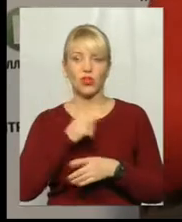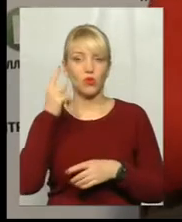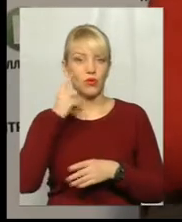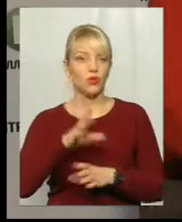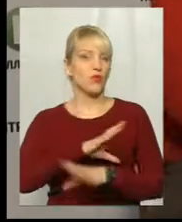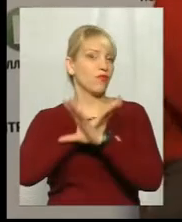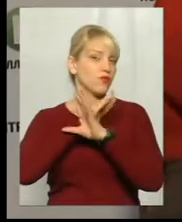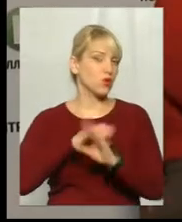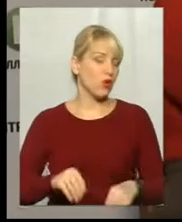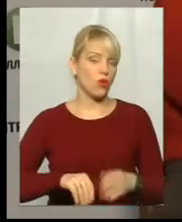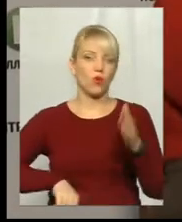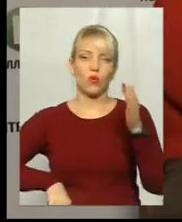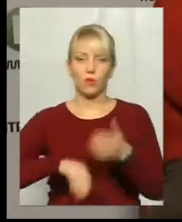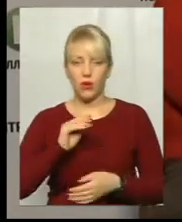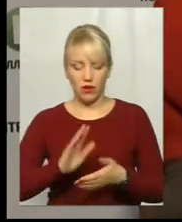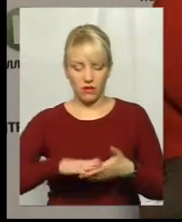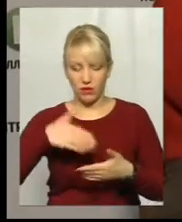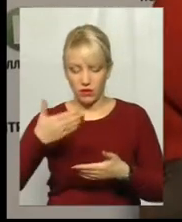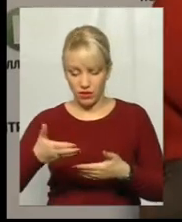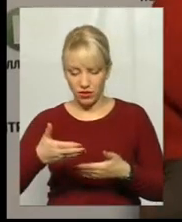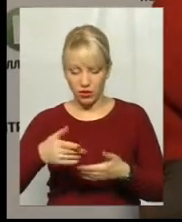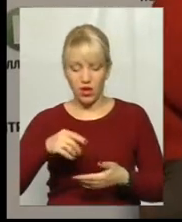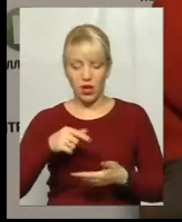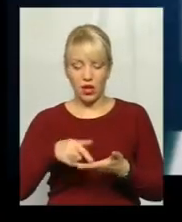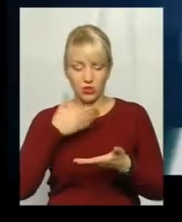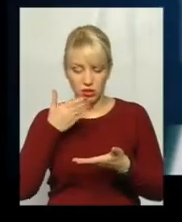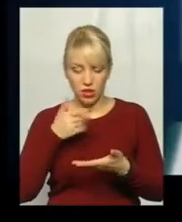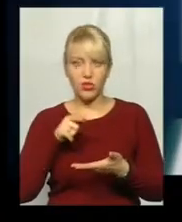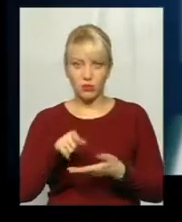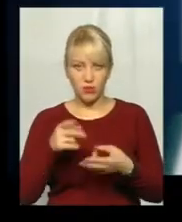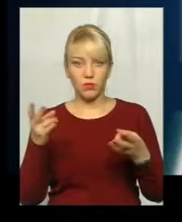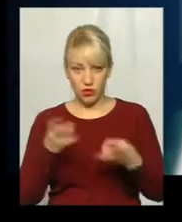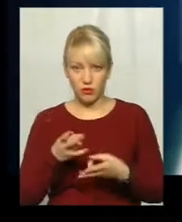купляю. Відкриваєш, читаєш. Тобі воно дійсно потрібно.